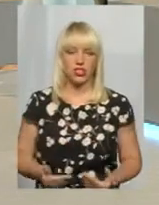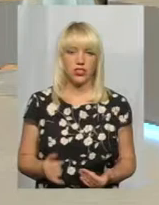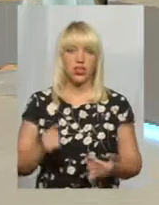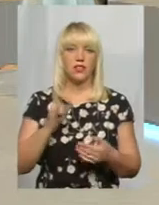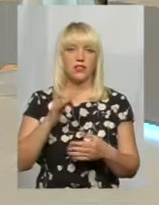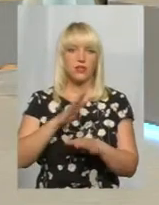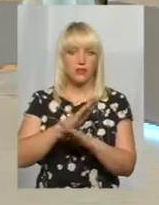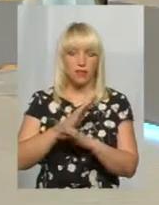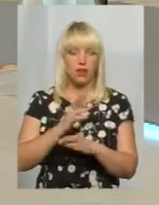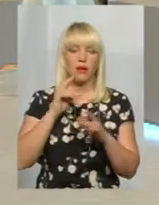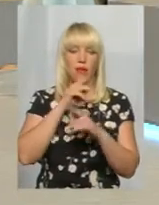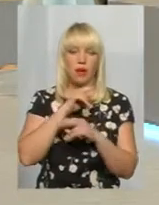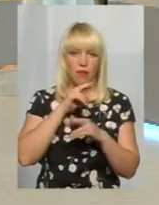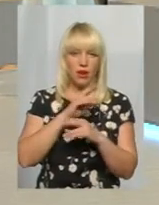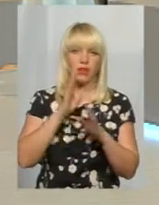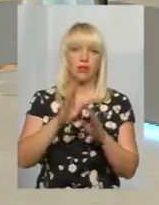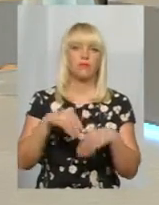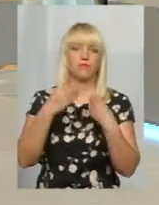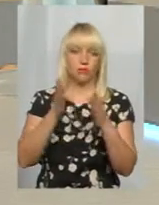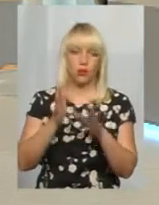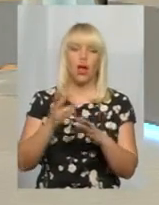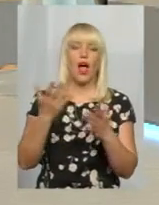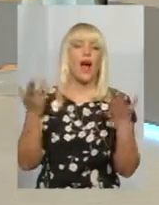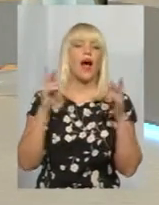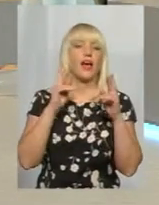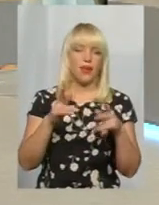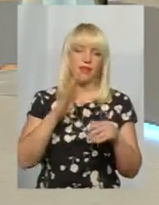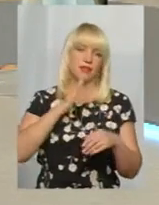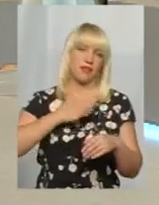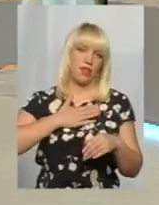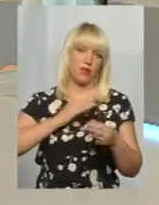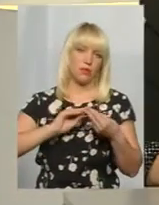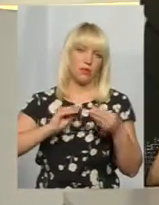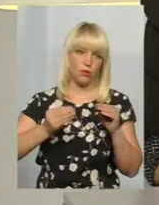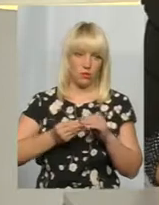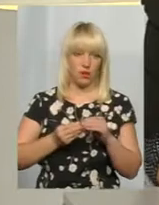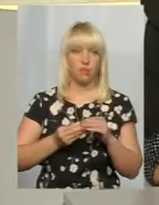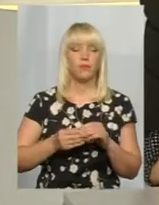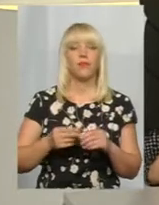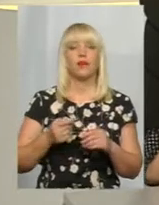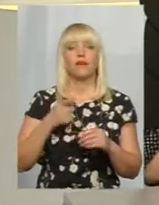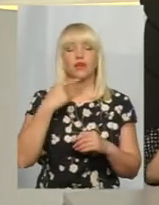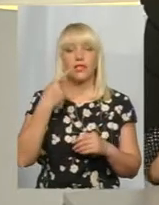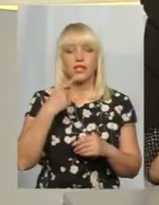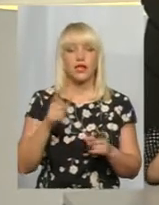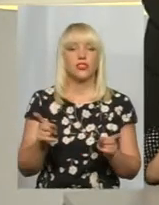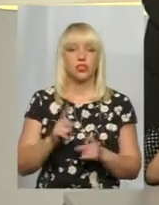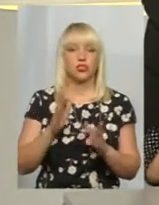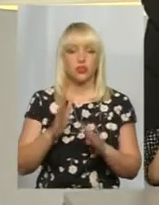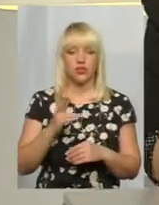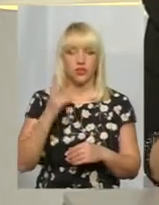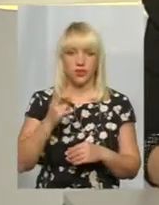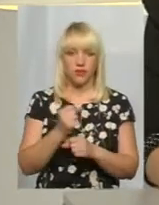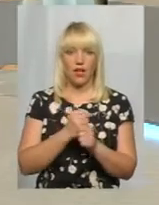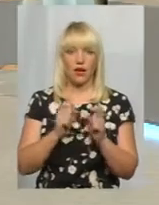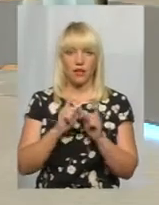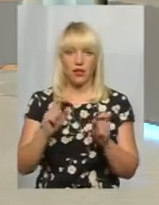а от яким чином, ну це вже наші проблеми. Дякую, пане Борисе. Ви зазначили, що тільки дві аптеки в нас по цій програмі